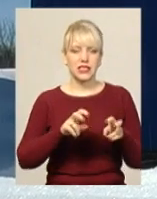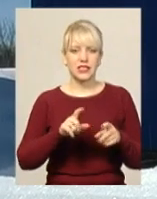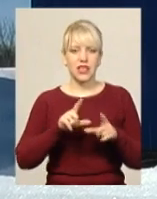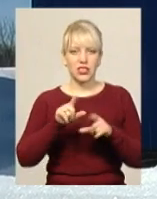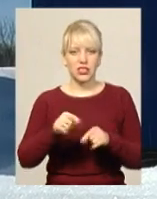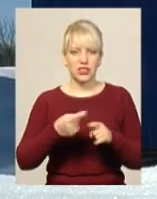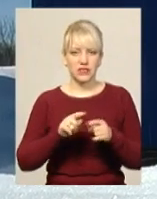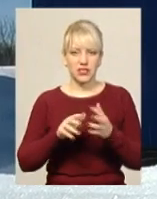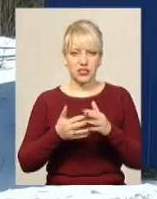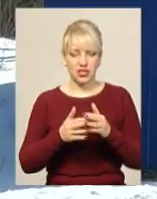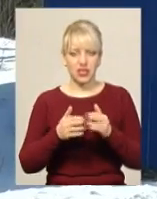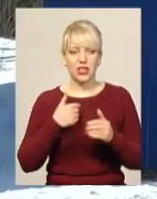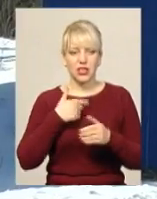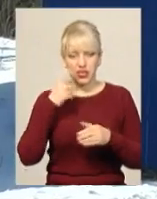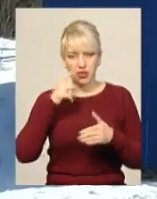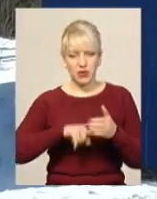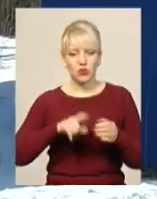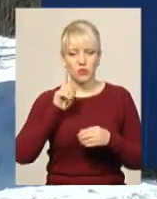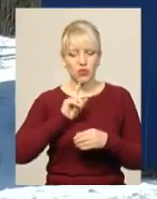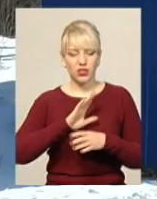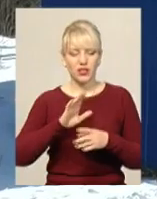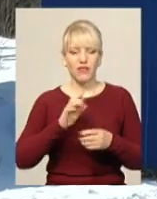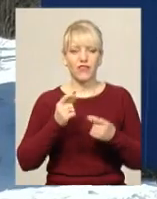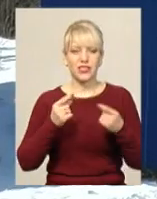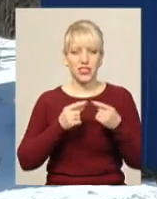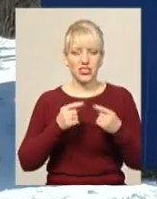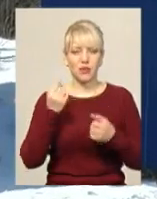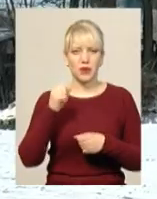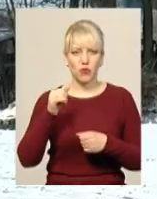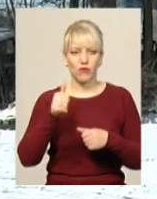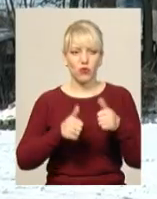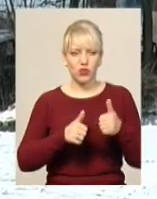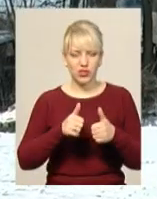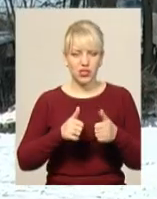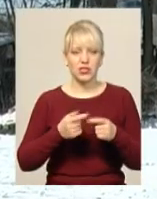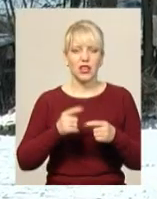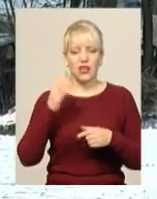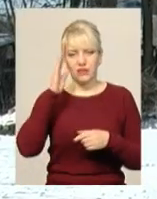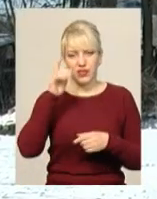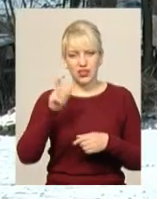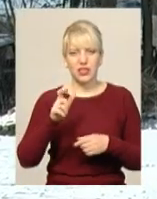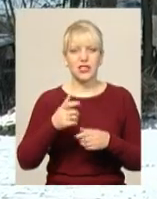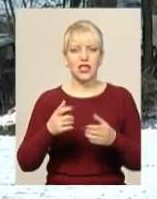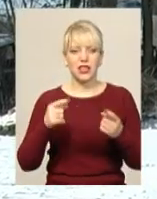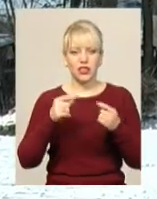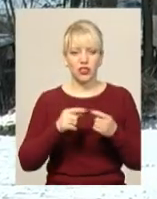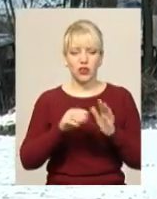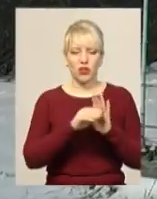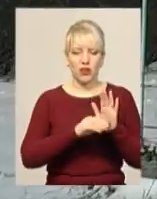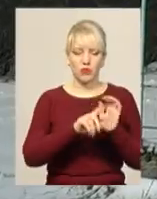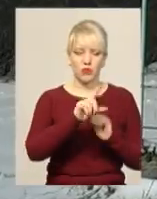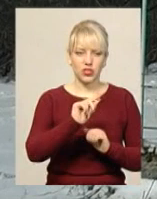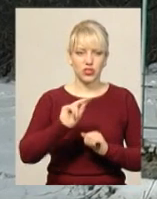нас запевнив, що допоки не визначиться переможець у конкурсі на маршрут Хмельницький-Зіньків. Він, згідно графіка, у понеділок та четвер